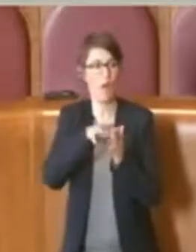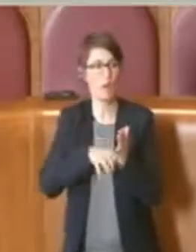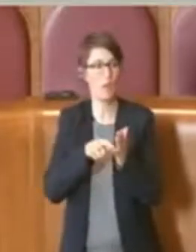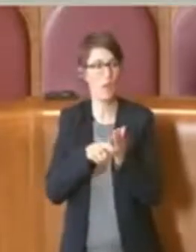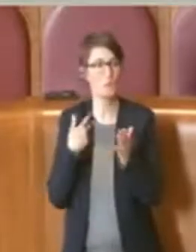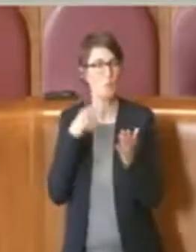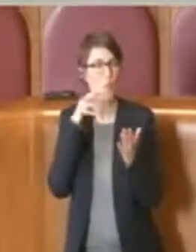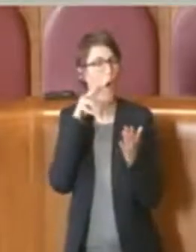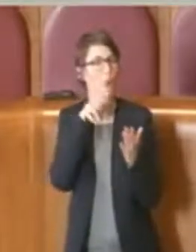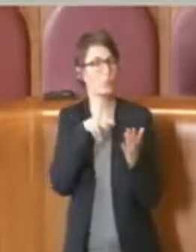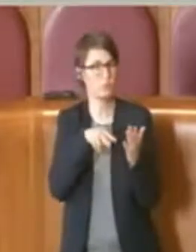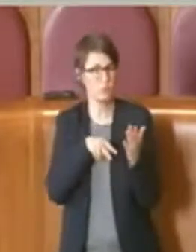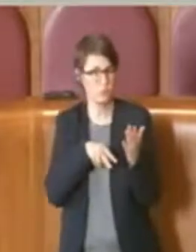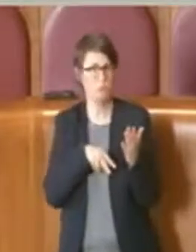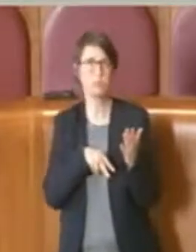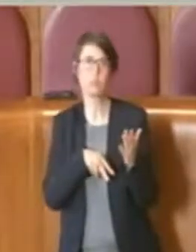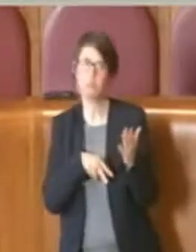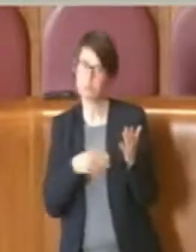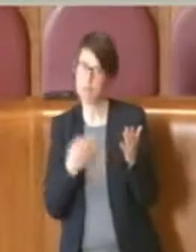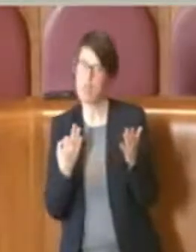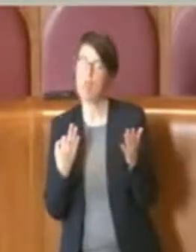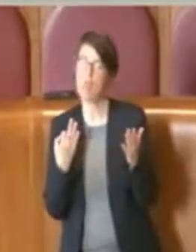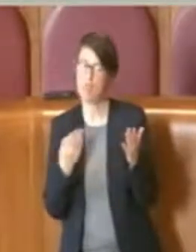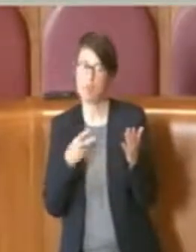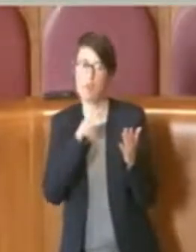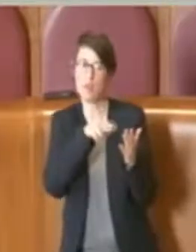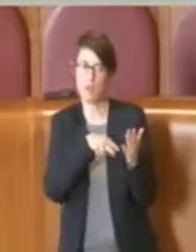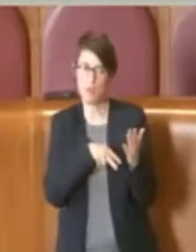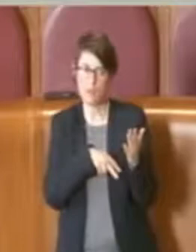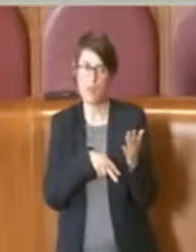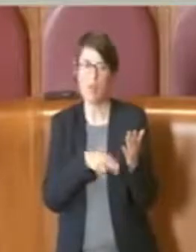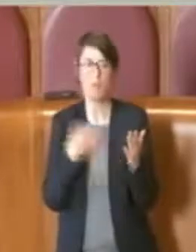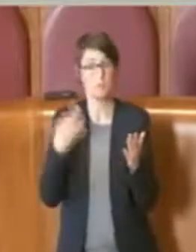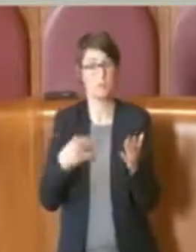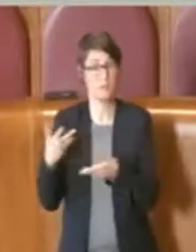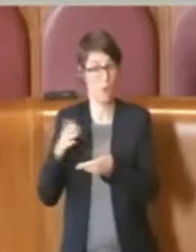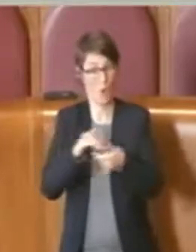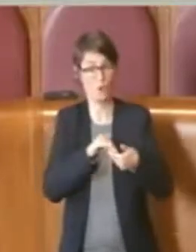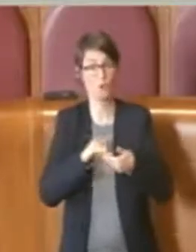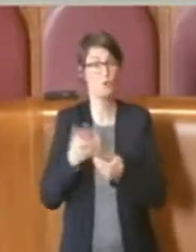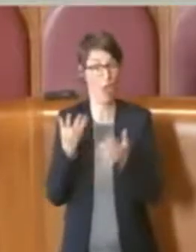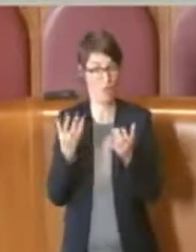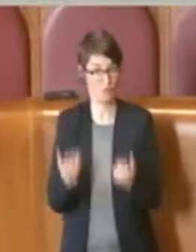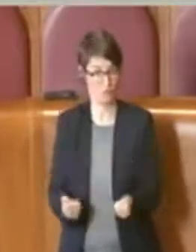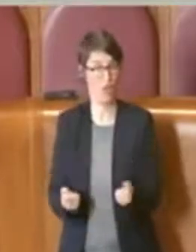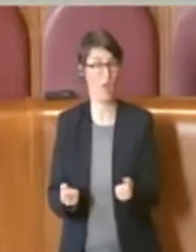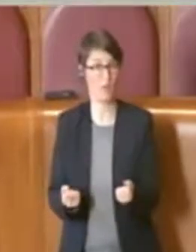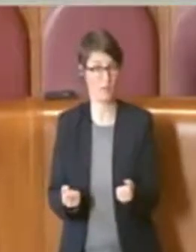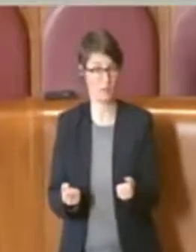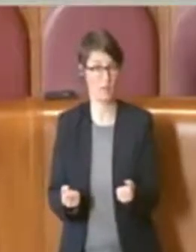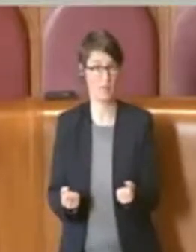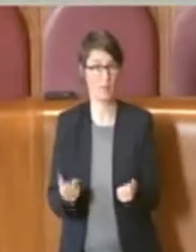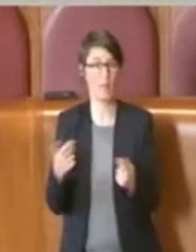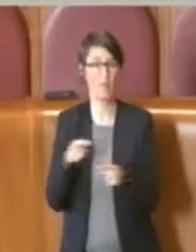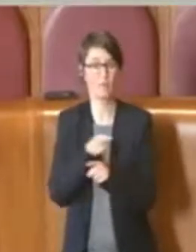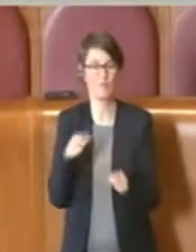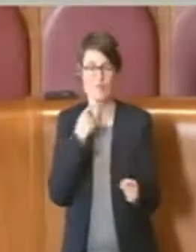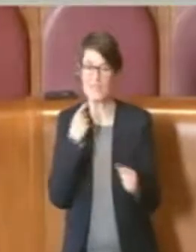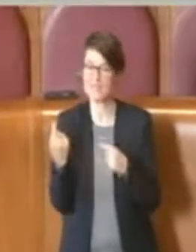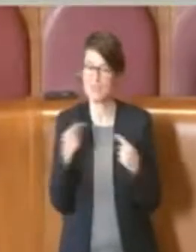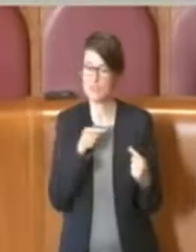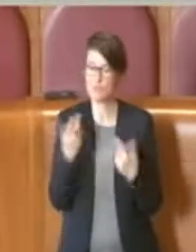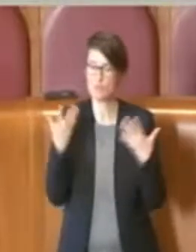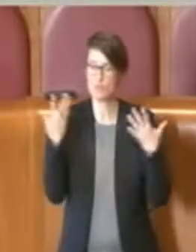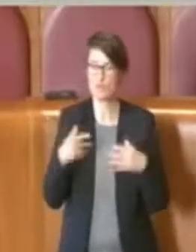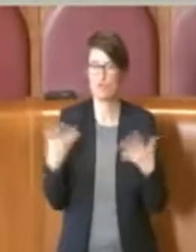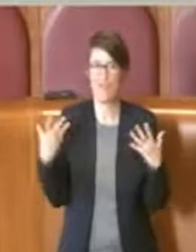fruibile, sicuramente accettato dalle associazioni che hanno discusso con l'assessorato questo